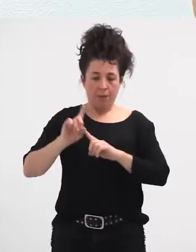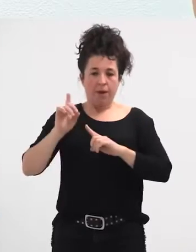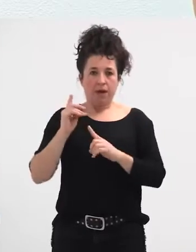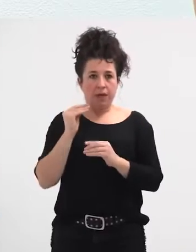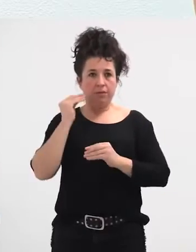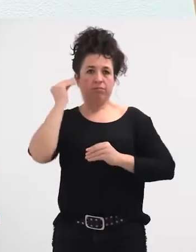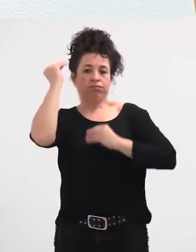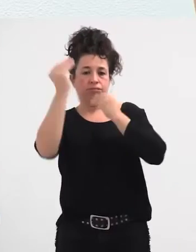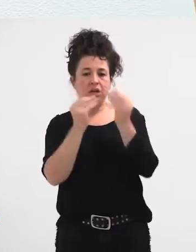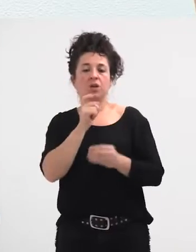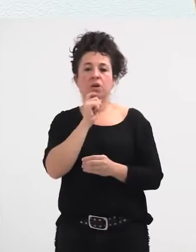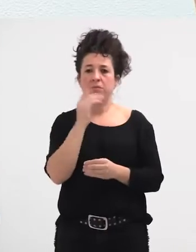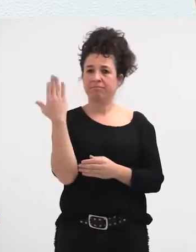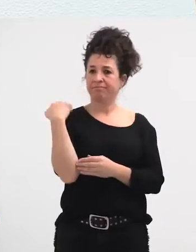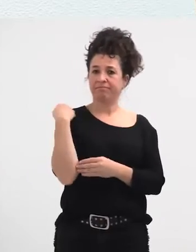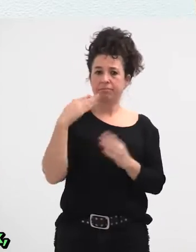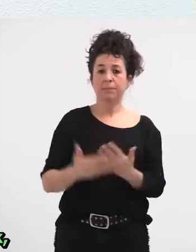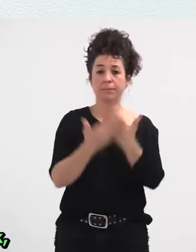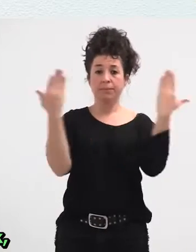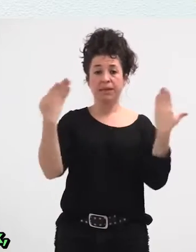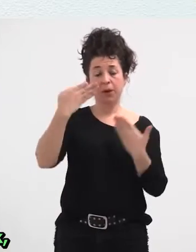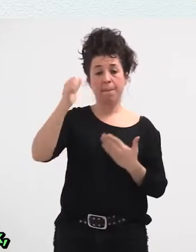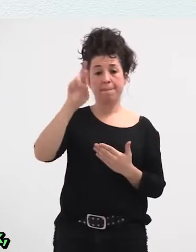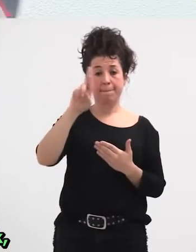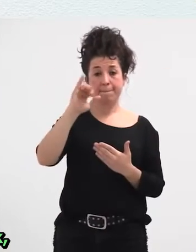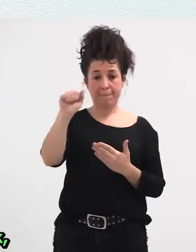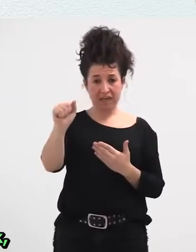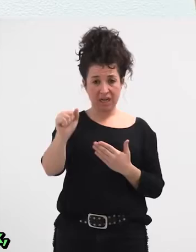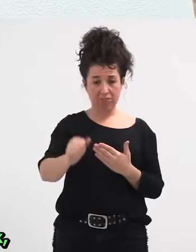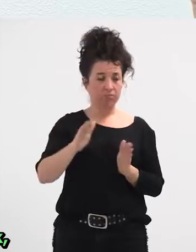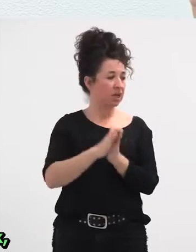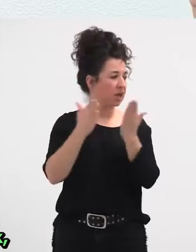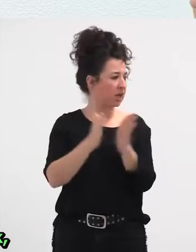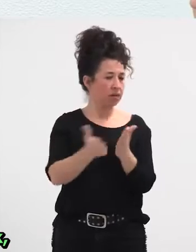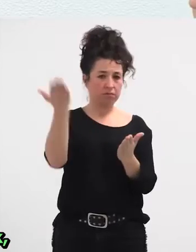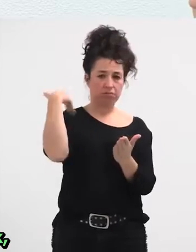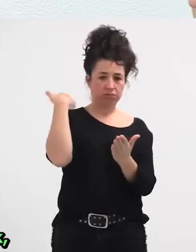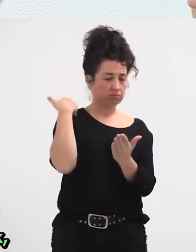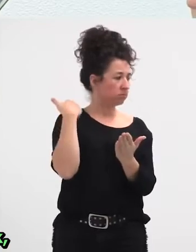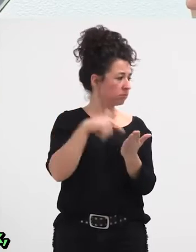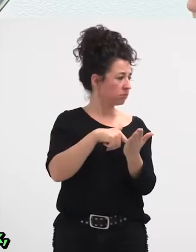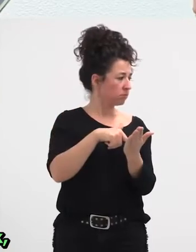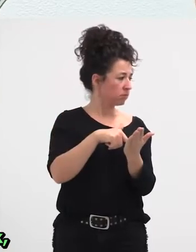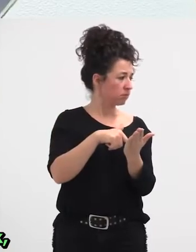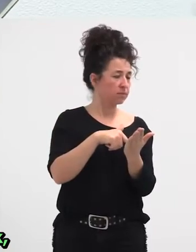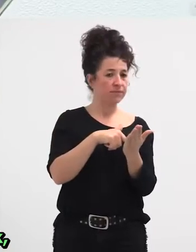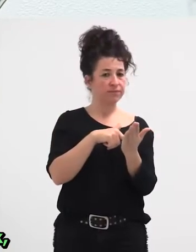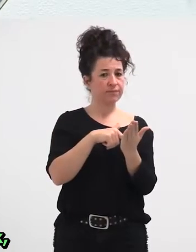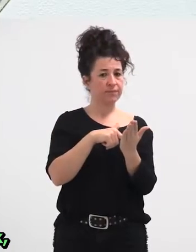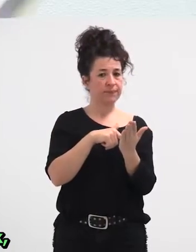adiraziz, hiru hilabete pasatu direla ondarribiko edo, liburua iratzita dagoen oski, azkeneko bi alardeak